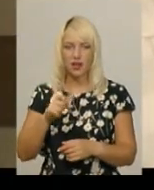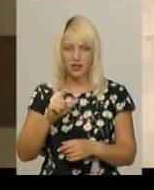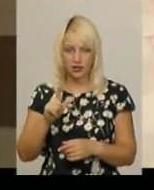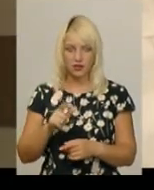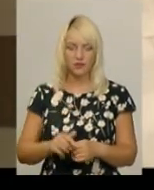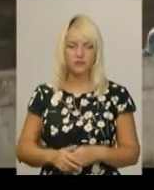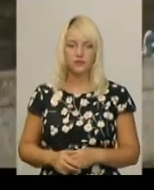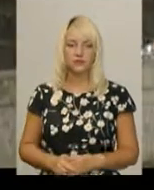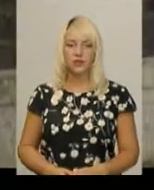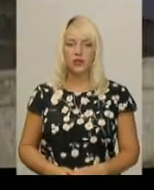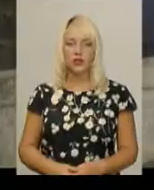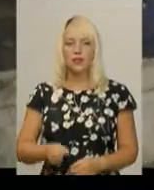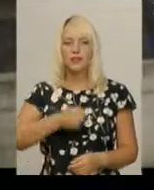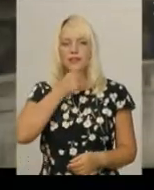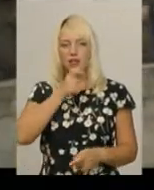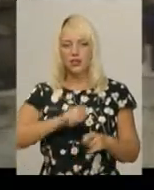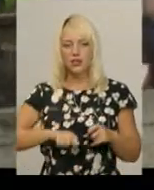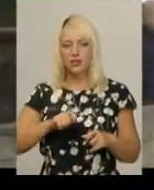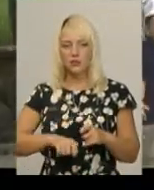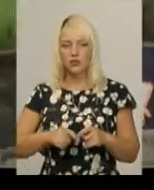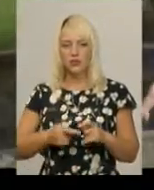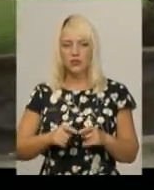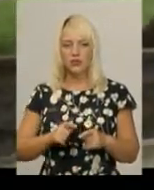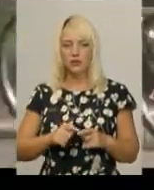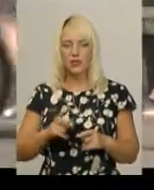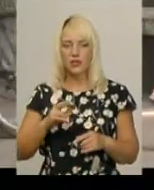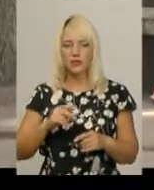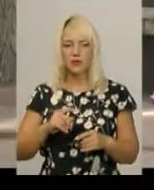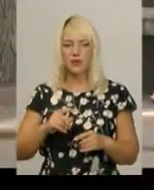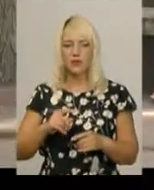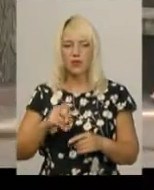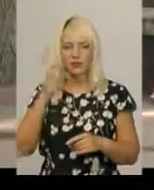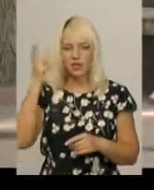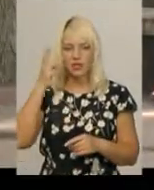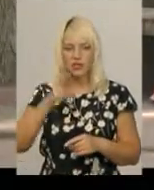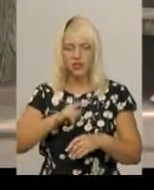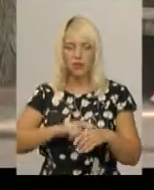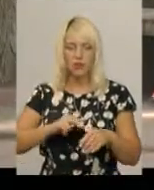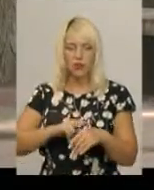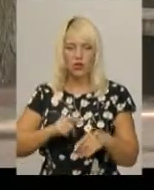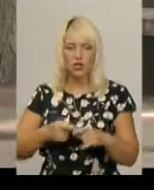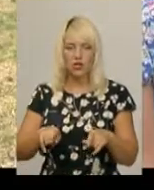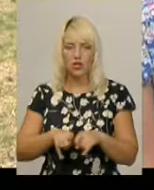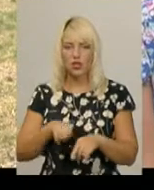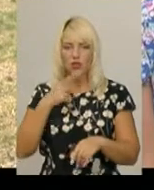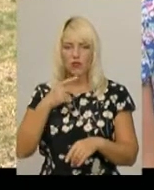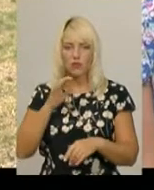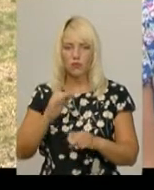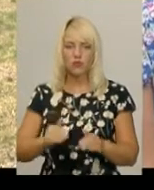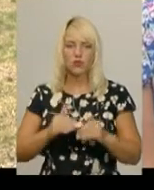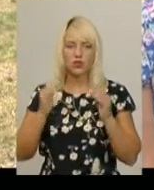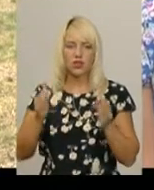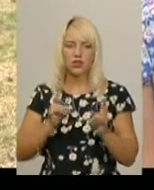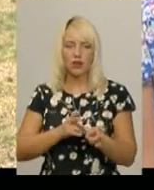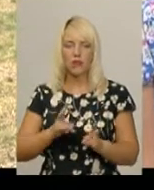цьому році у нас пройшло. Старший інспектор ювенальної превенції сектору превенції Хмельницького відділу поліції також говорить про зростання дитячого